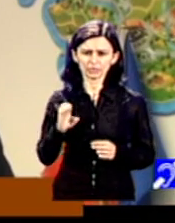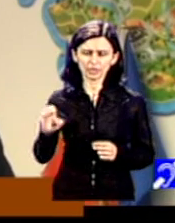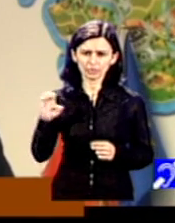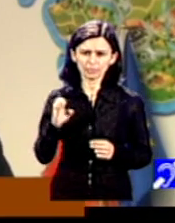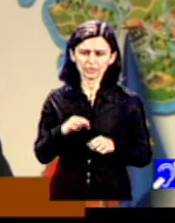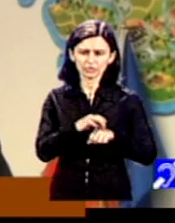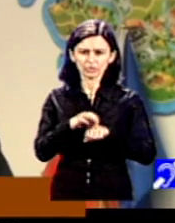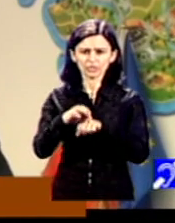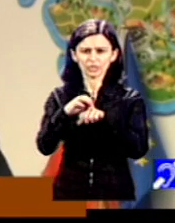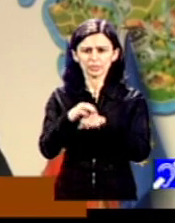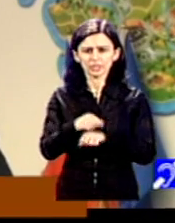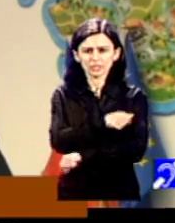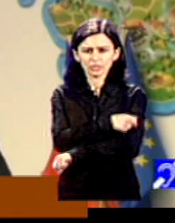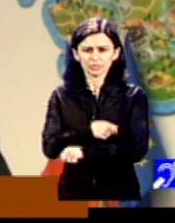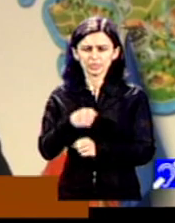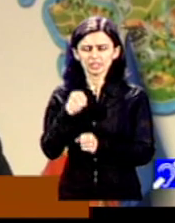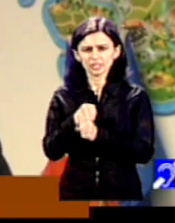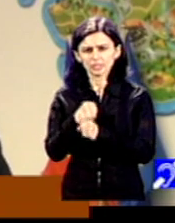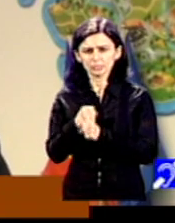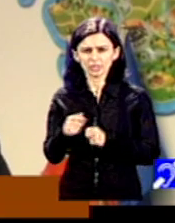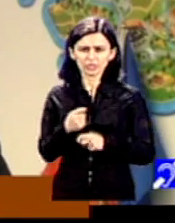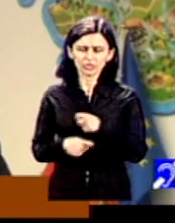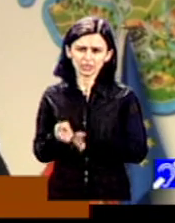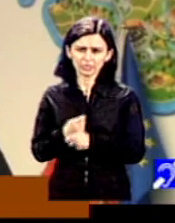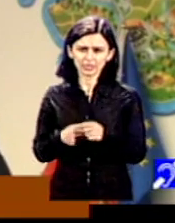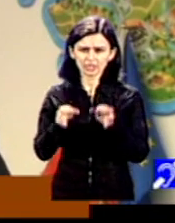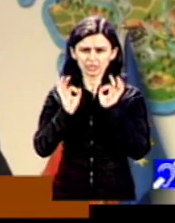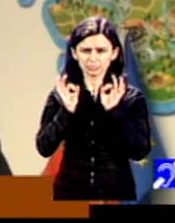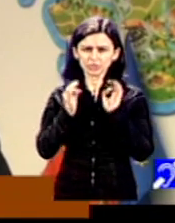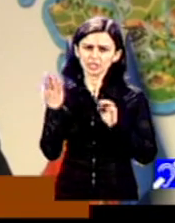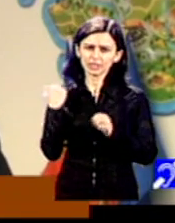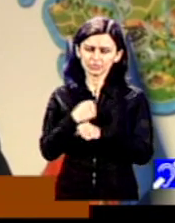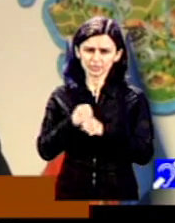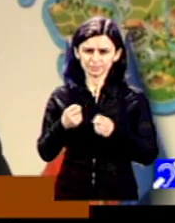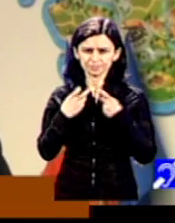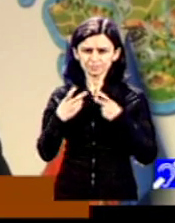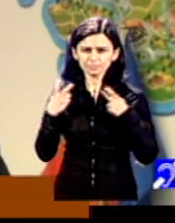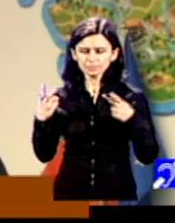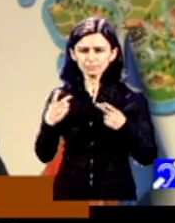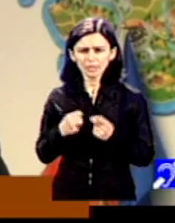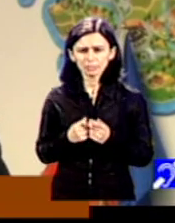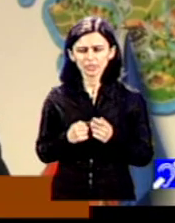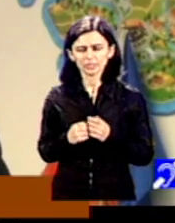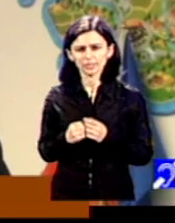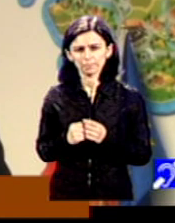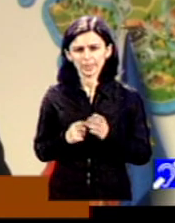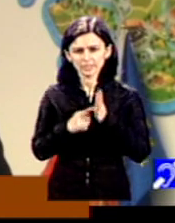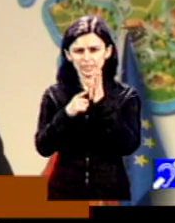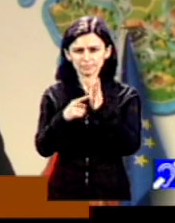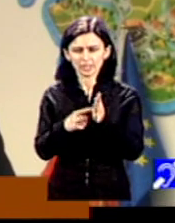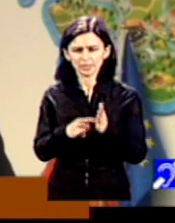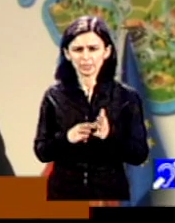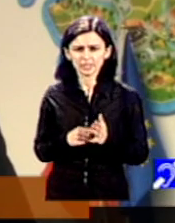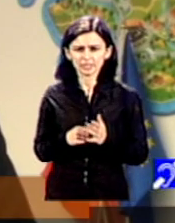coordonatorul în Comisia de Muncă și Afaceri Sociale, a fost pentru noi foarte important să dăm un semnal puternic cu privire la